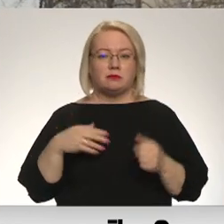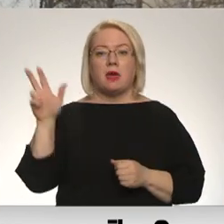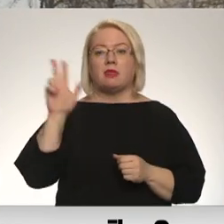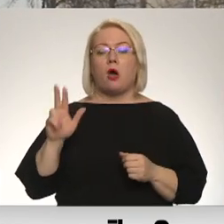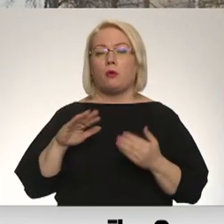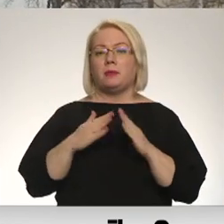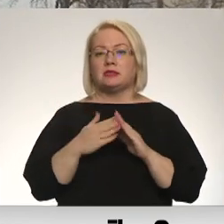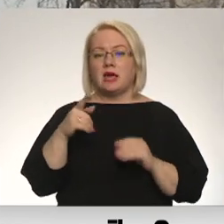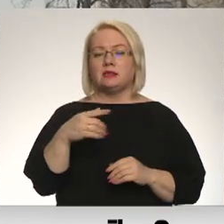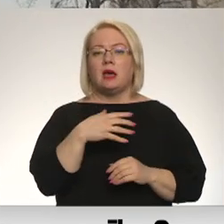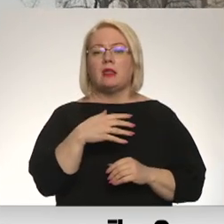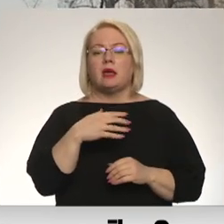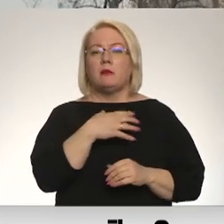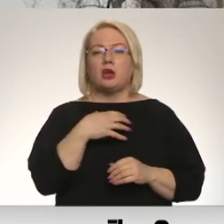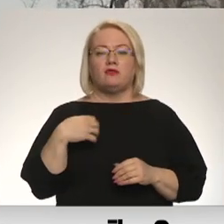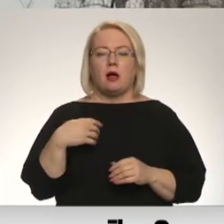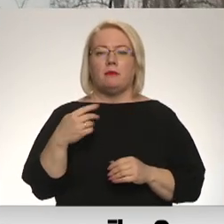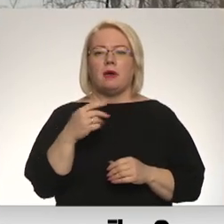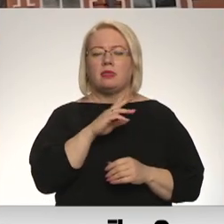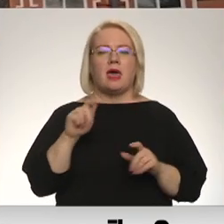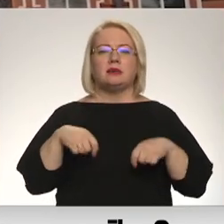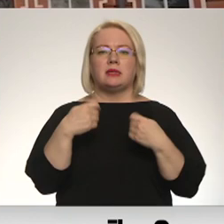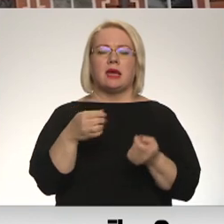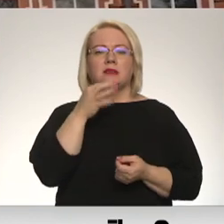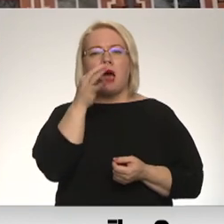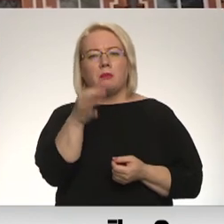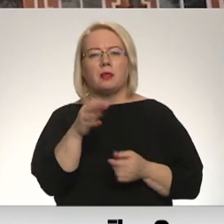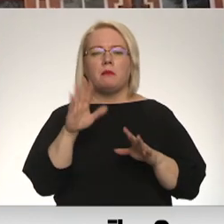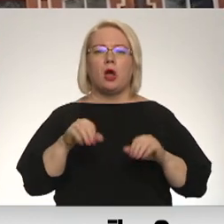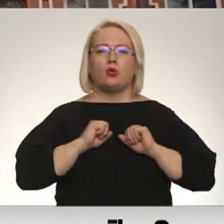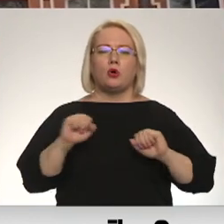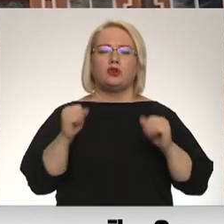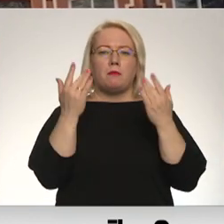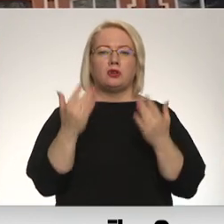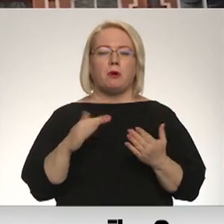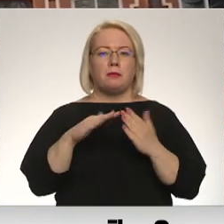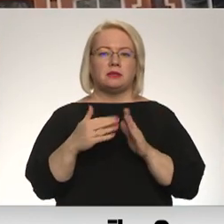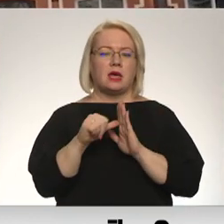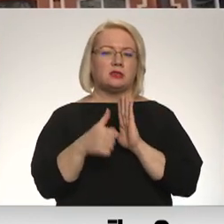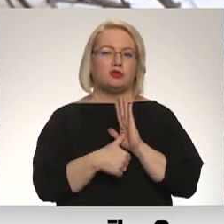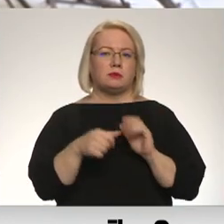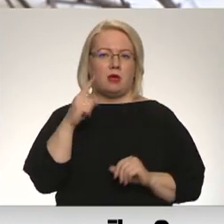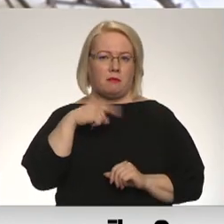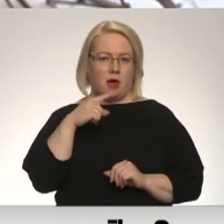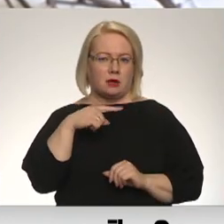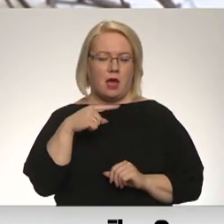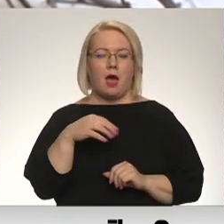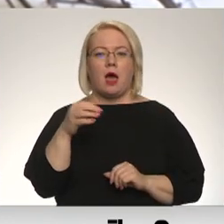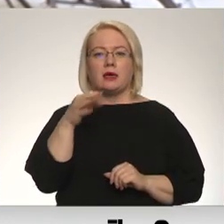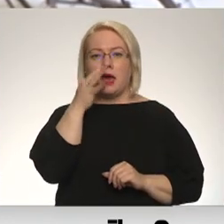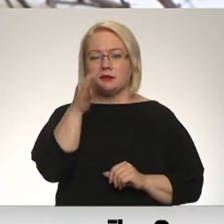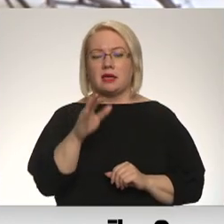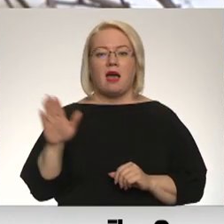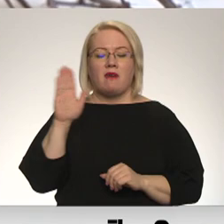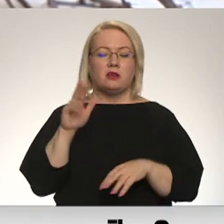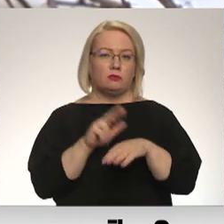pilsētas pašvaldība tā arī nēra iespējas niekt atbildi RETV par drošības pasākumiem pilsētās 16. martā. Jāpiemiņ, ka valsts